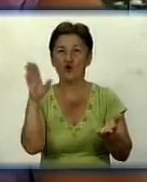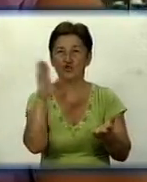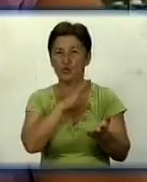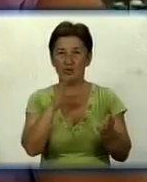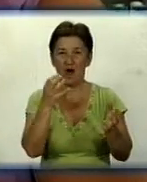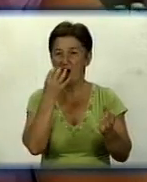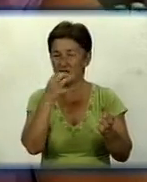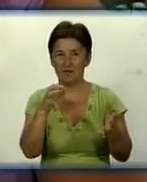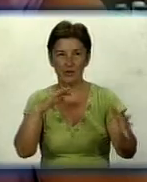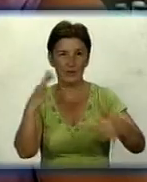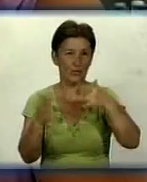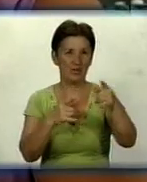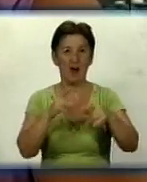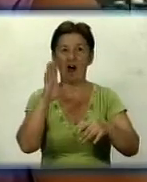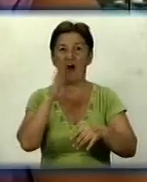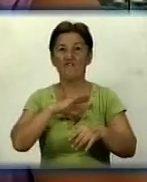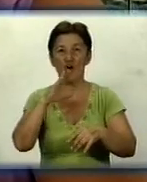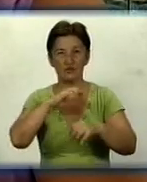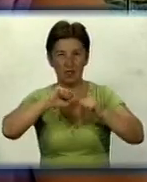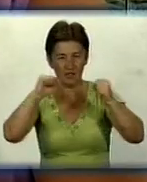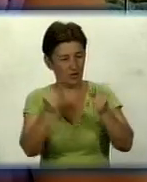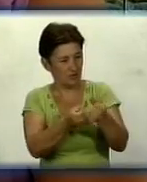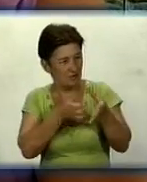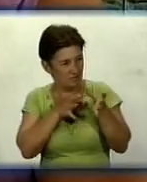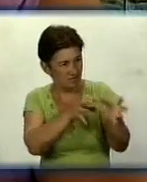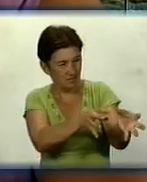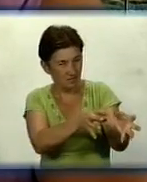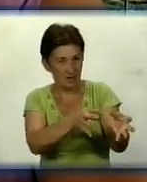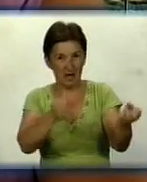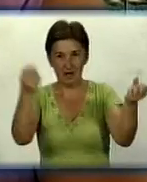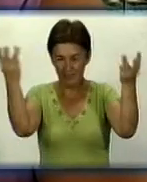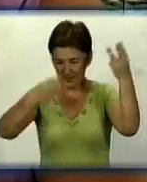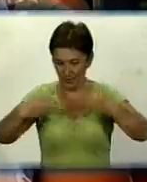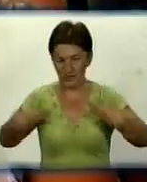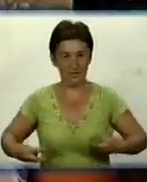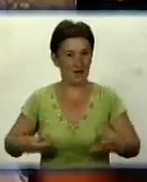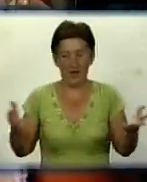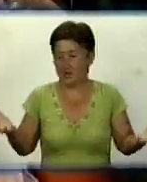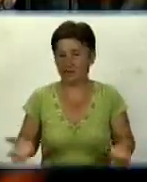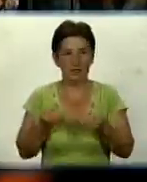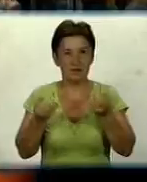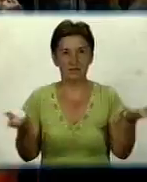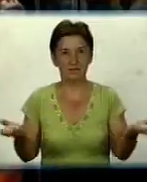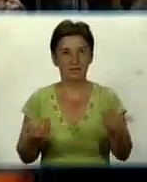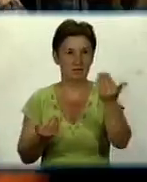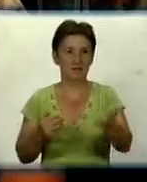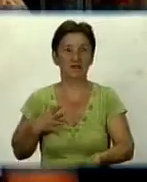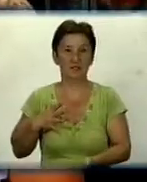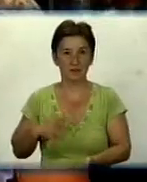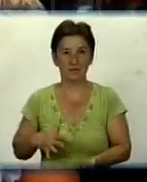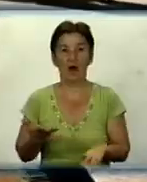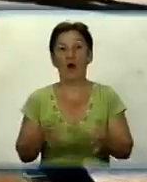Обліваємося, замаражуємо холодну воду і обліваємося, тому що в спасіння немає жари. Ми терепимо. Чого роботаємо?